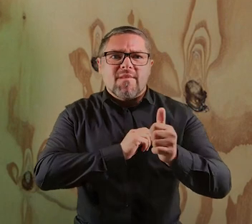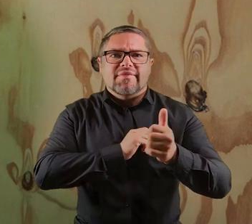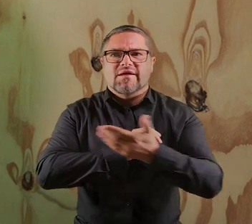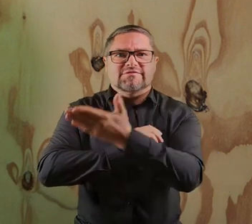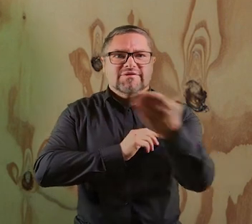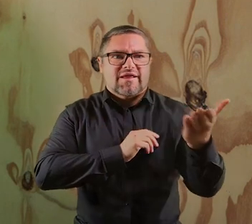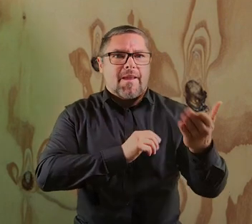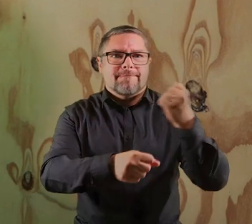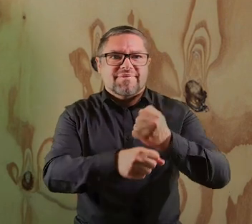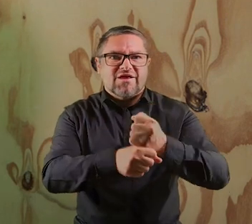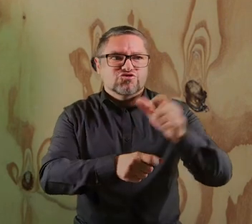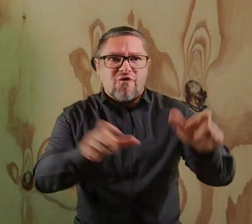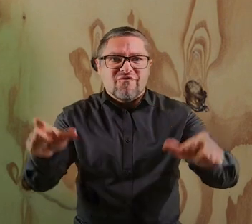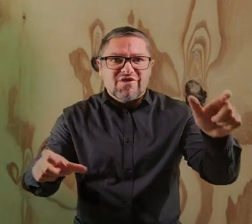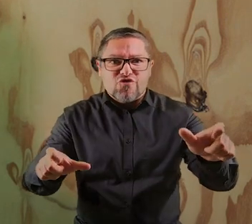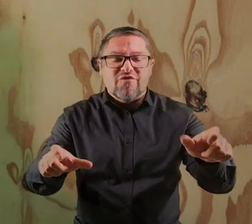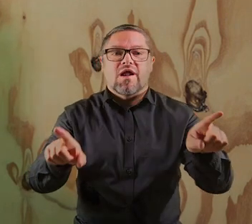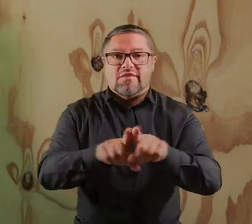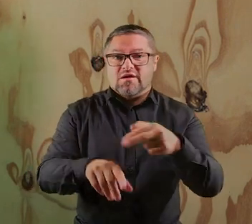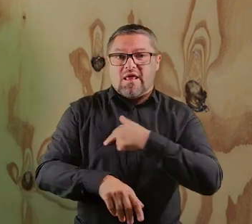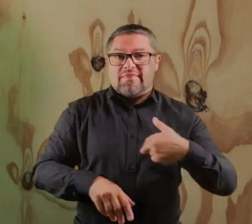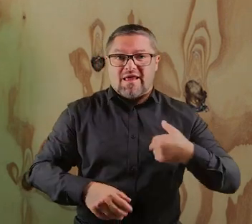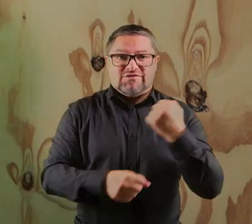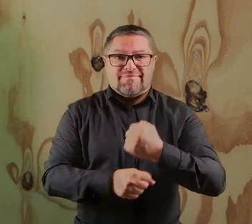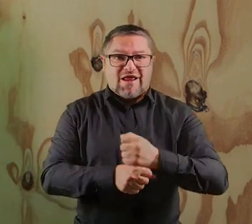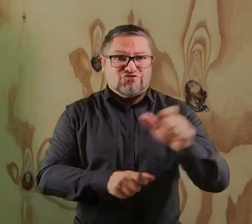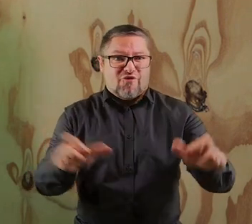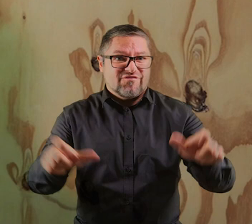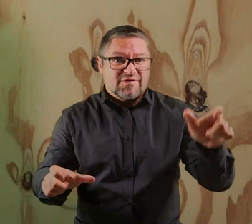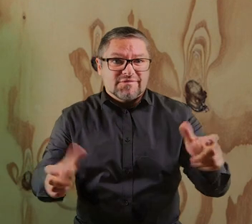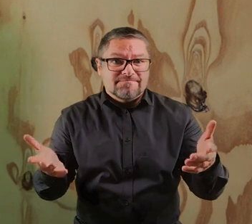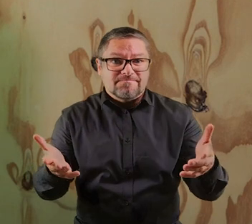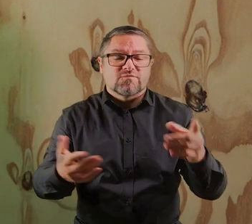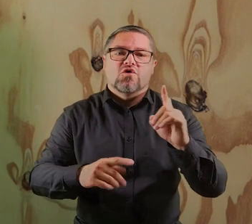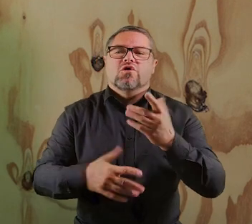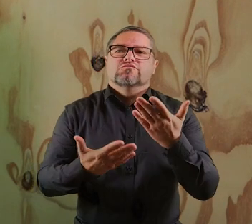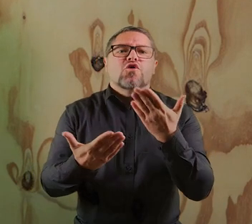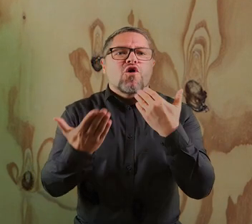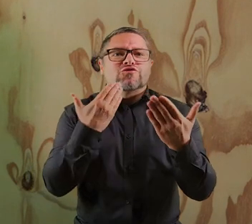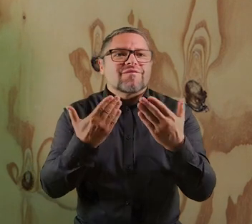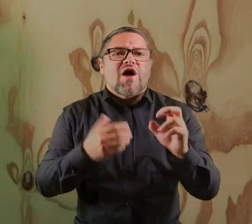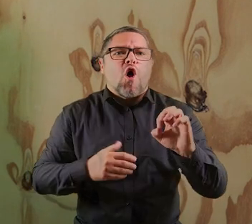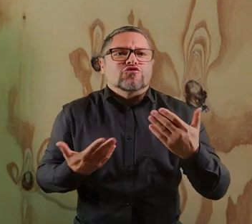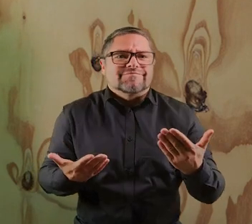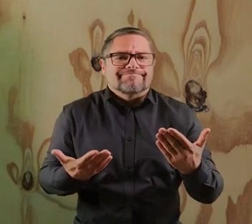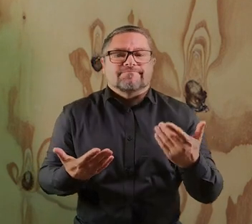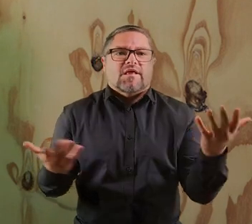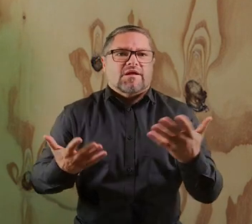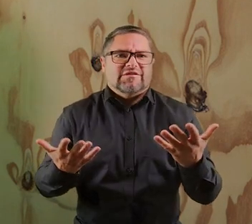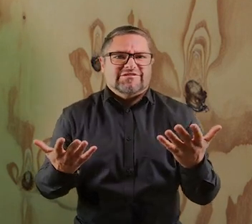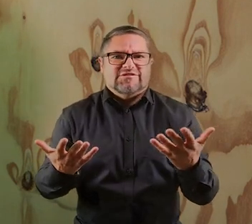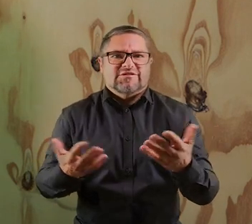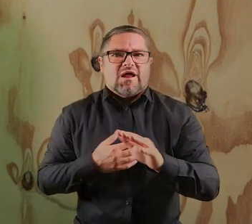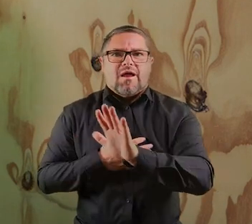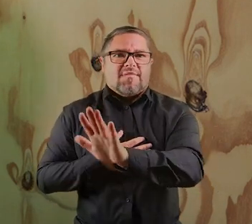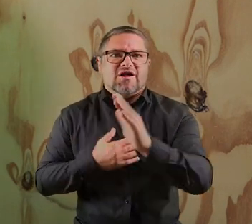Państwa pracowników, ale i też naszych pracowników. Więc jakby trochę rozmowa jest o tym, gdzie